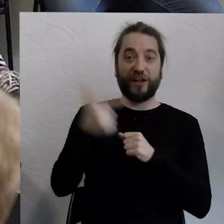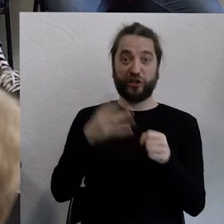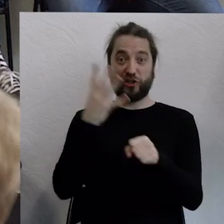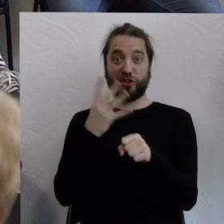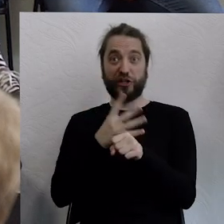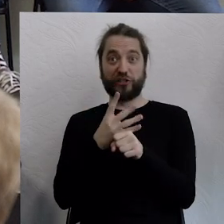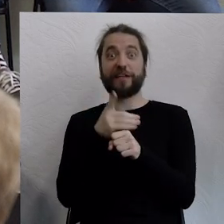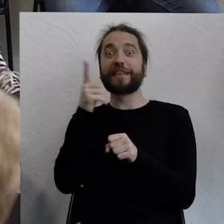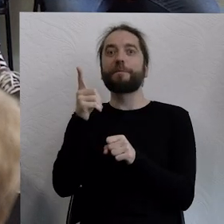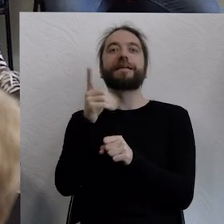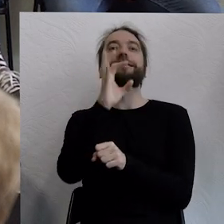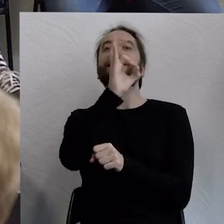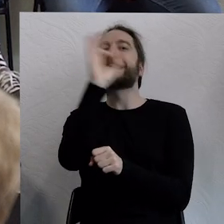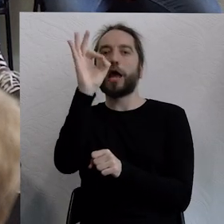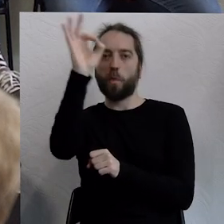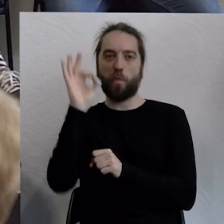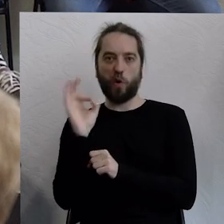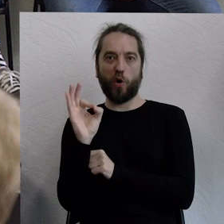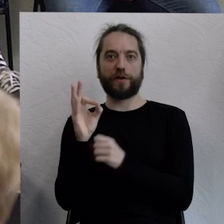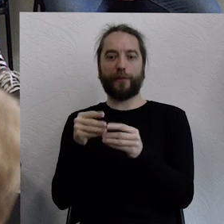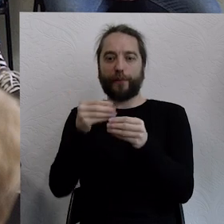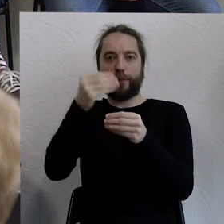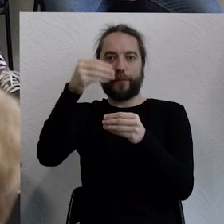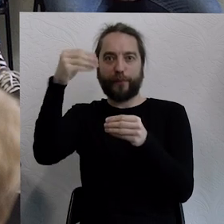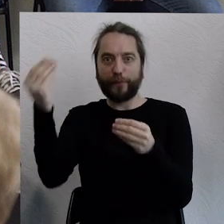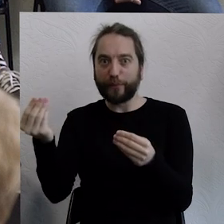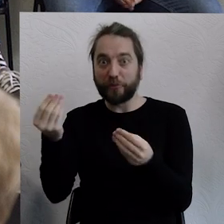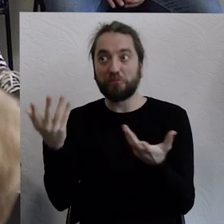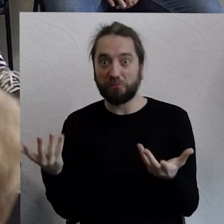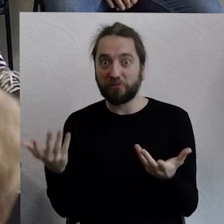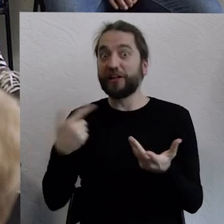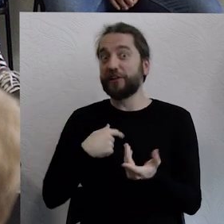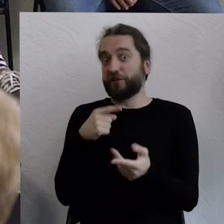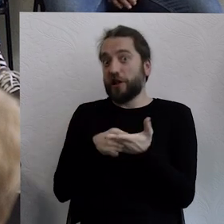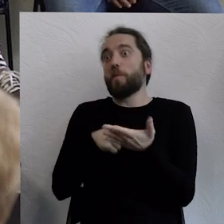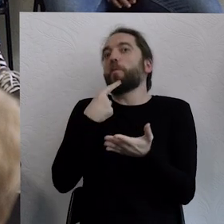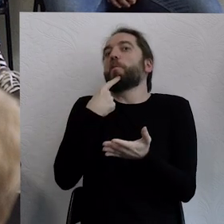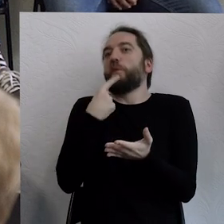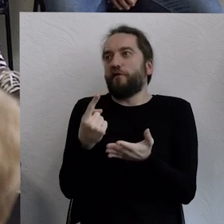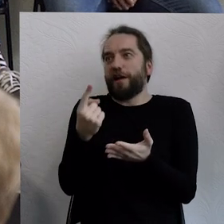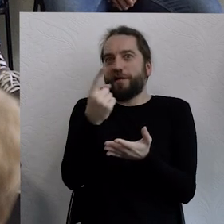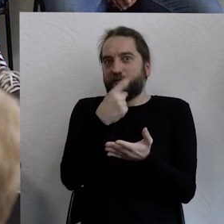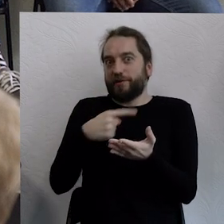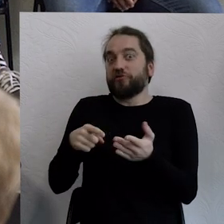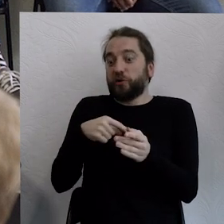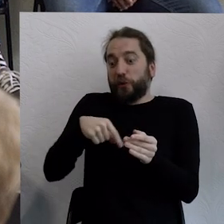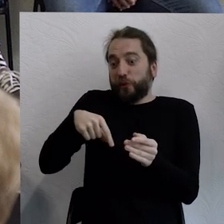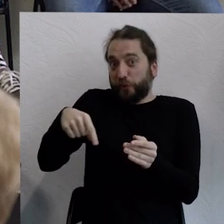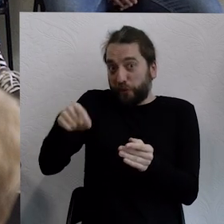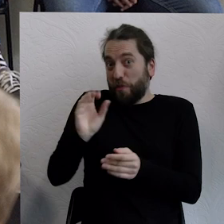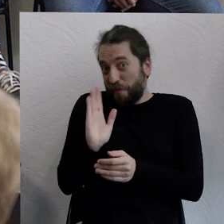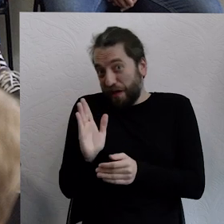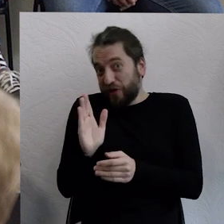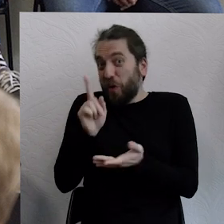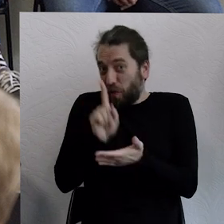zeroemisyjność w 2050 roku. Więc wtedy będziemy wiedzieć, czy w ogóle jesteśmy na tej drodze. To